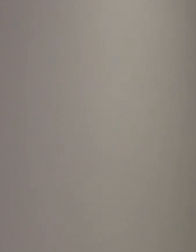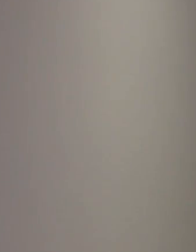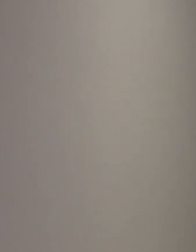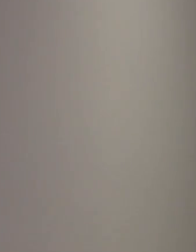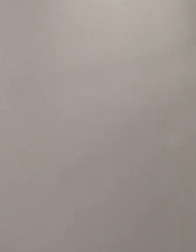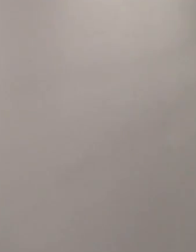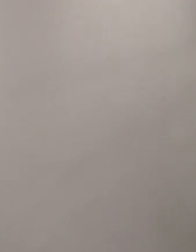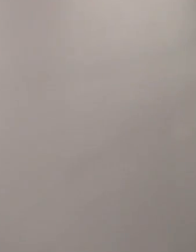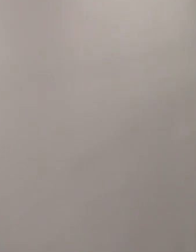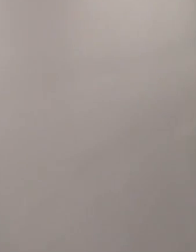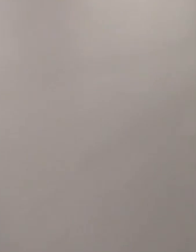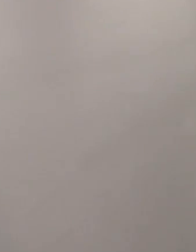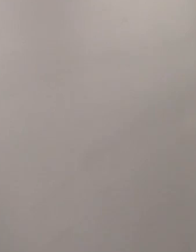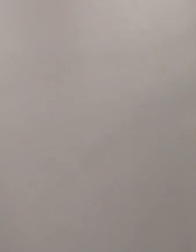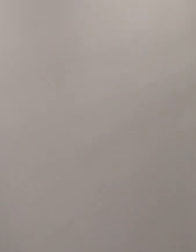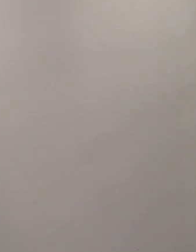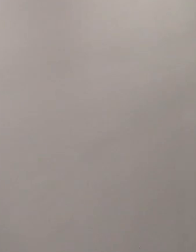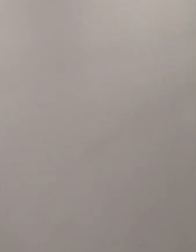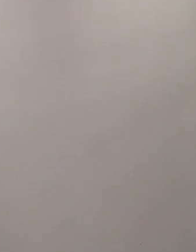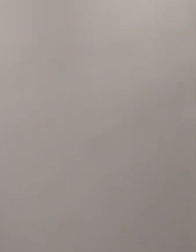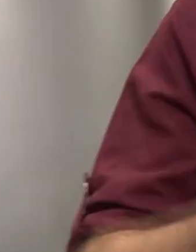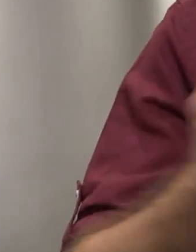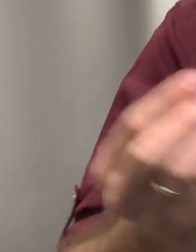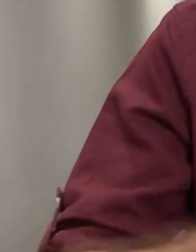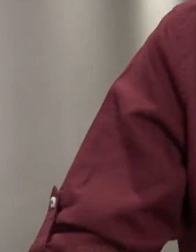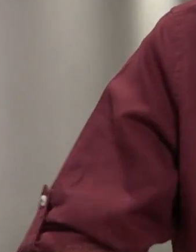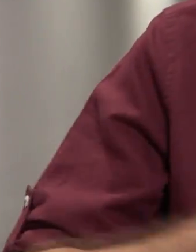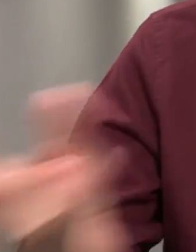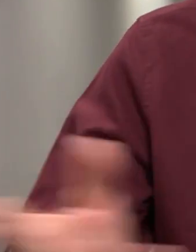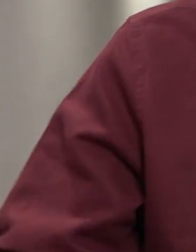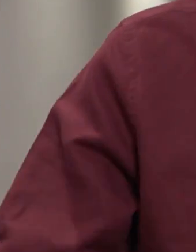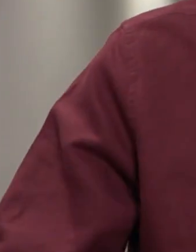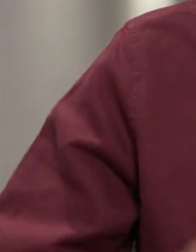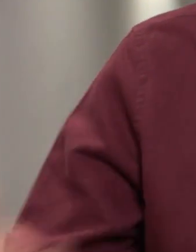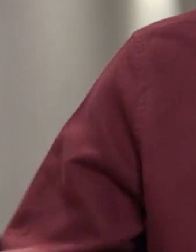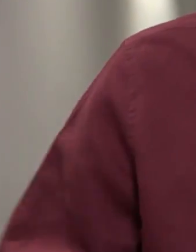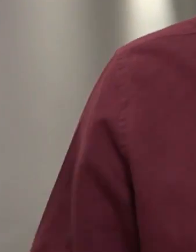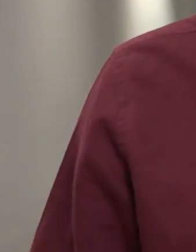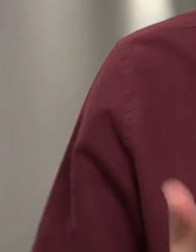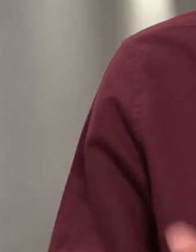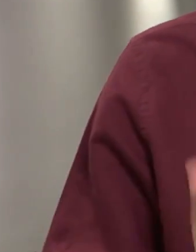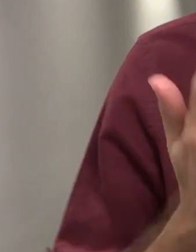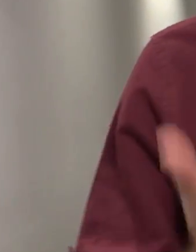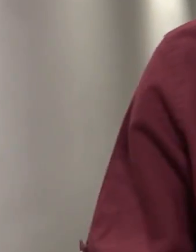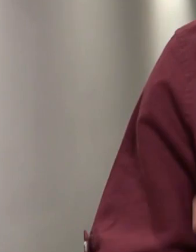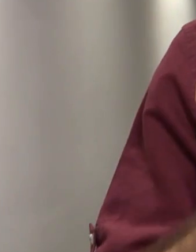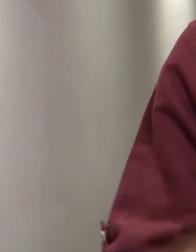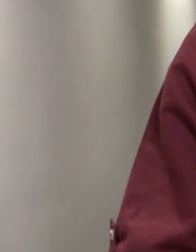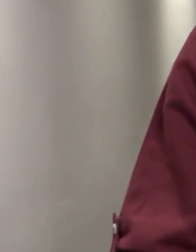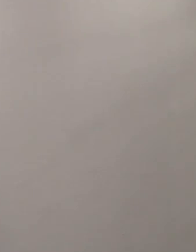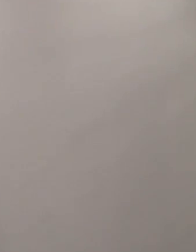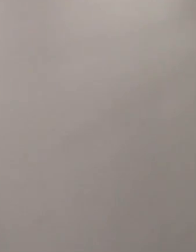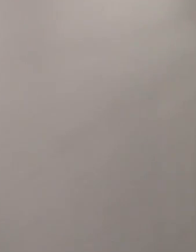המערכת רגיל, זה לא יעזור, כי תוך פרק זמן מאוד מאוד קצר, ילדים יהיו חולים, בתי ספר יסגרו, כולם יכנסו לבידוד, זה פשוט לא